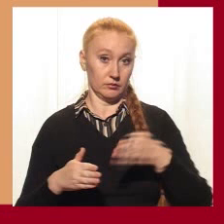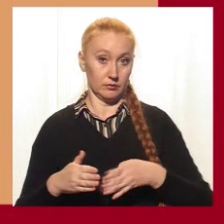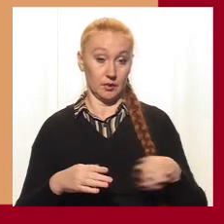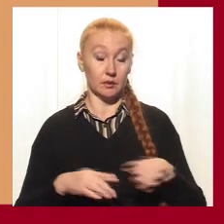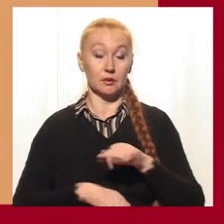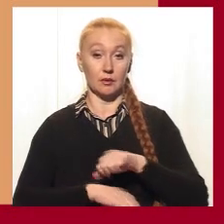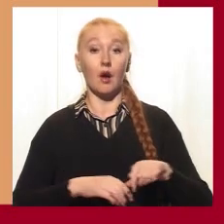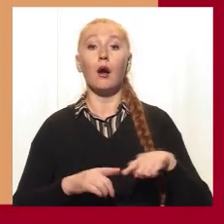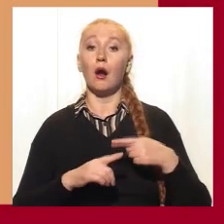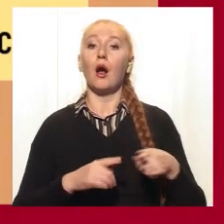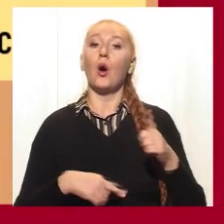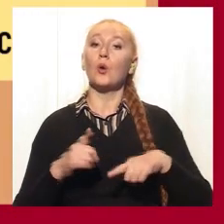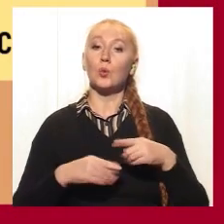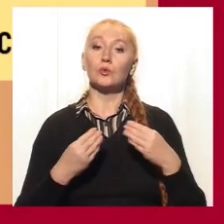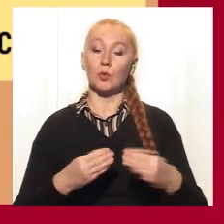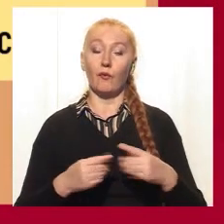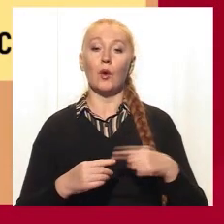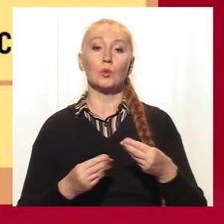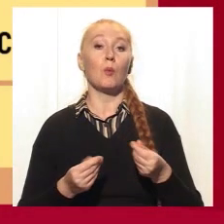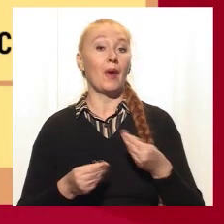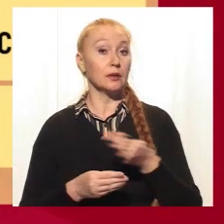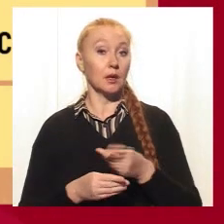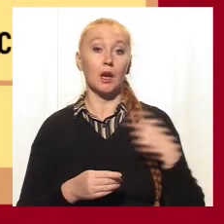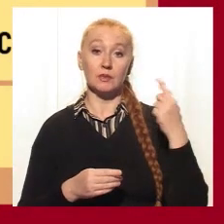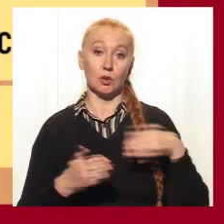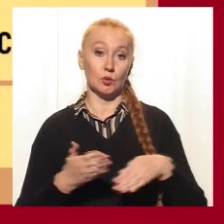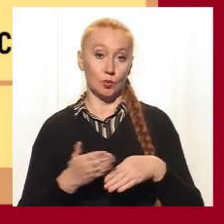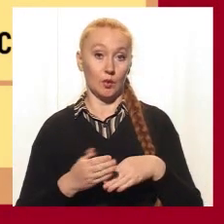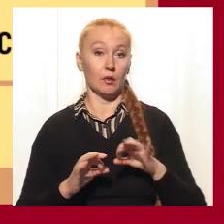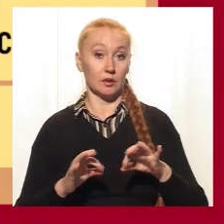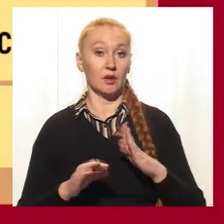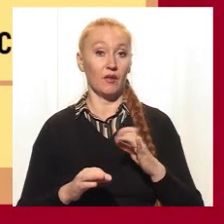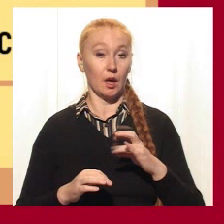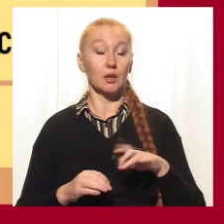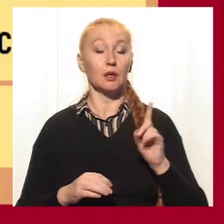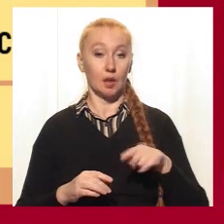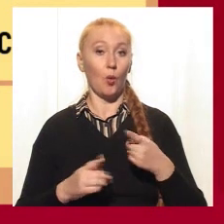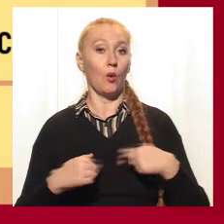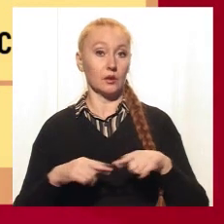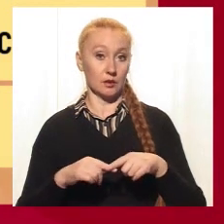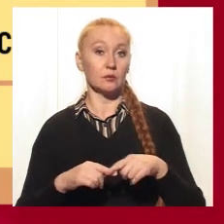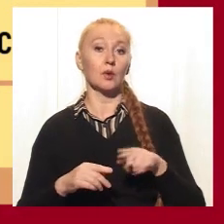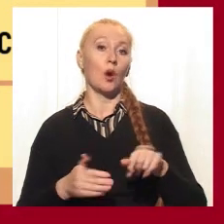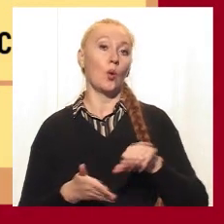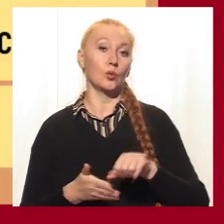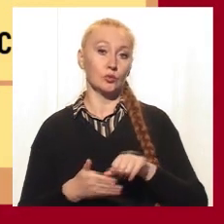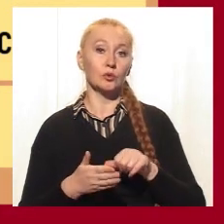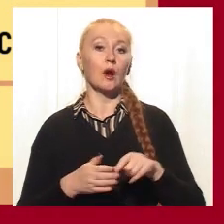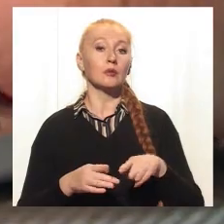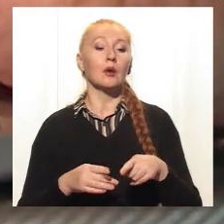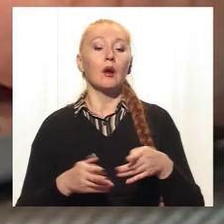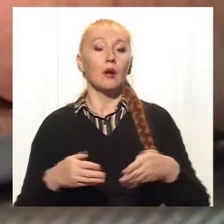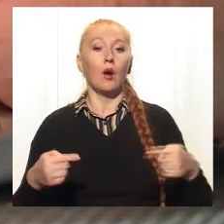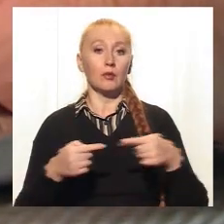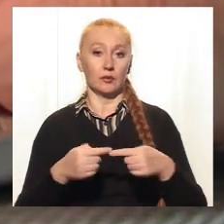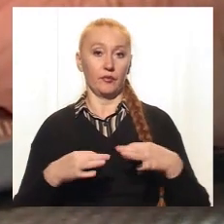Родичам при потребі надають матеріальну та психологічну допомогу, розповідає Олександр Власенко. Також представники організації беруть участь в ексгумації тіл.